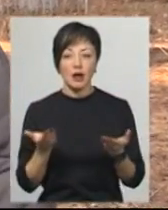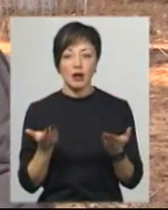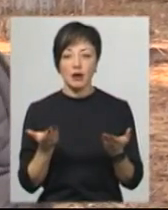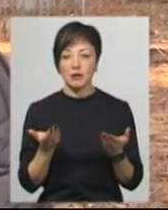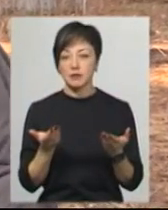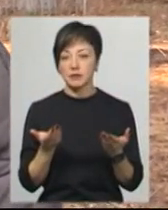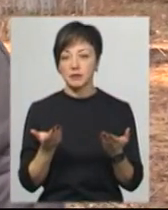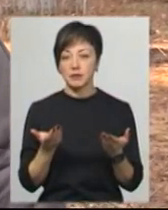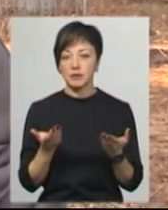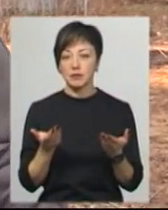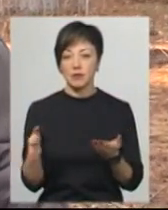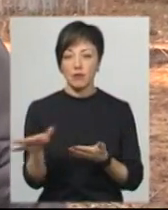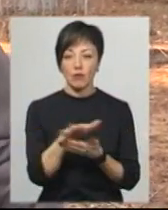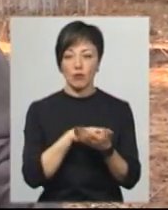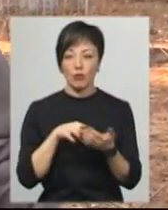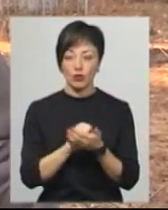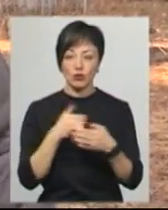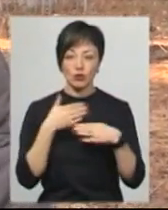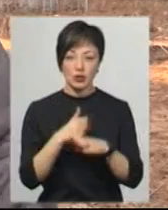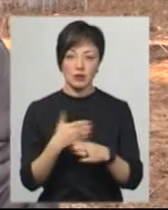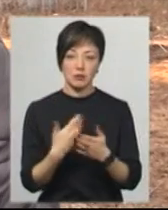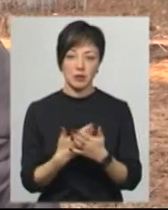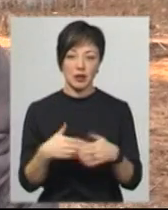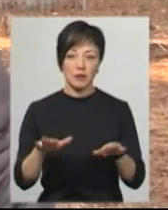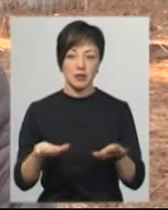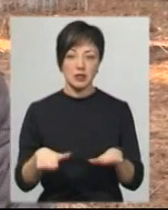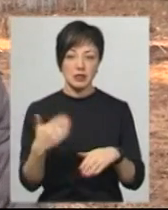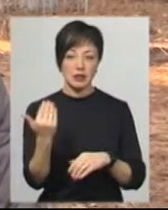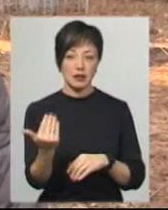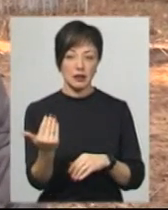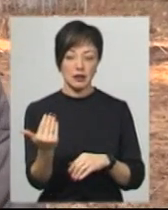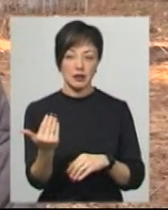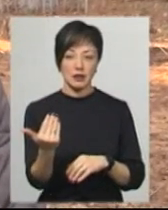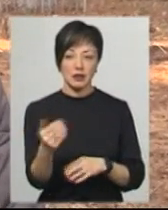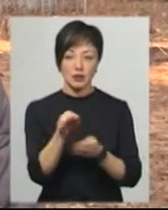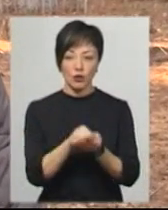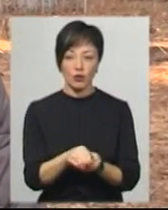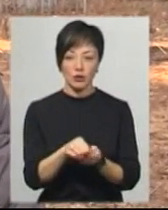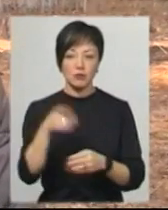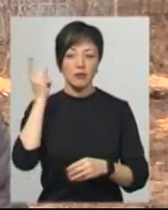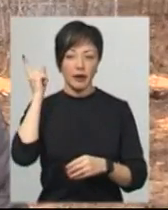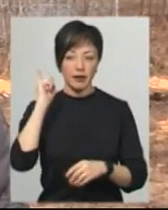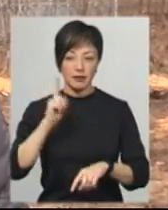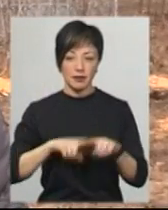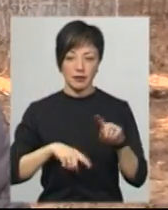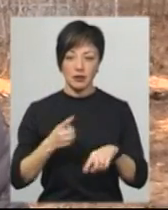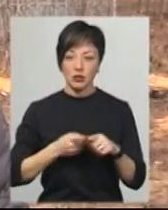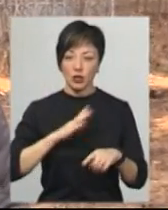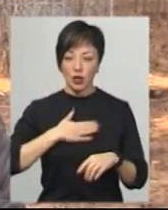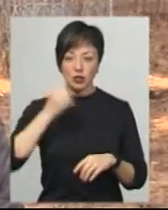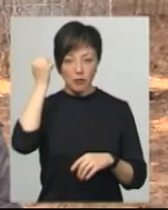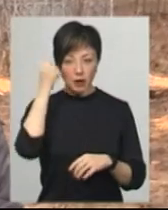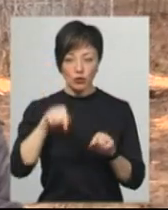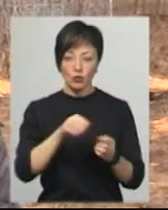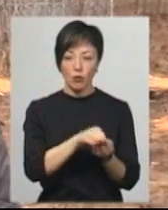потрощила оце, якби це було на місці, захоронення її предків. Це наша пам'ять,